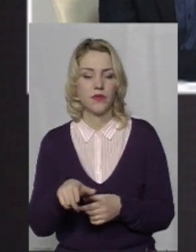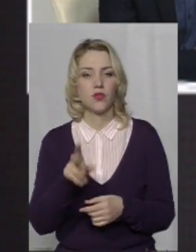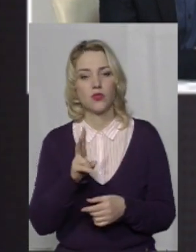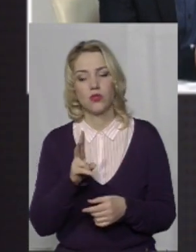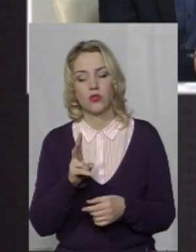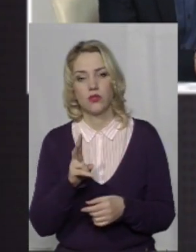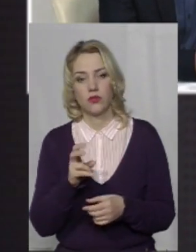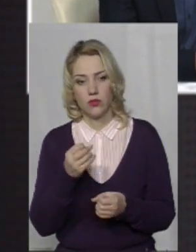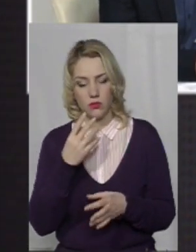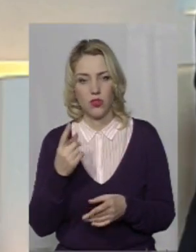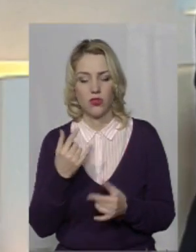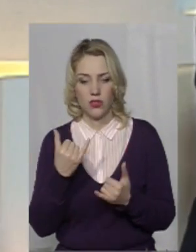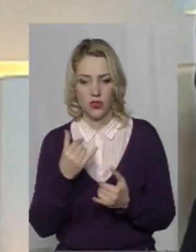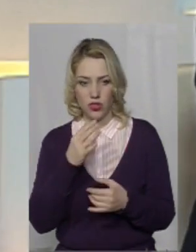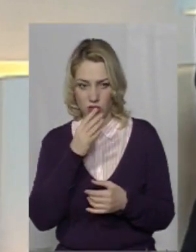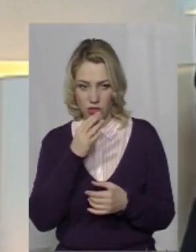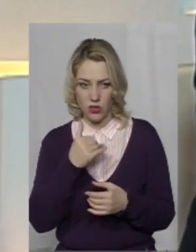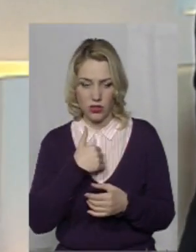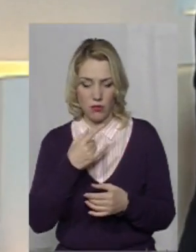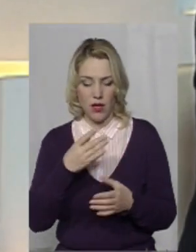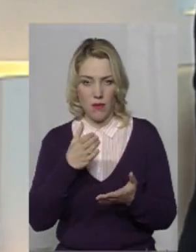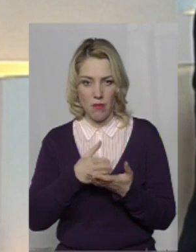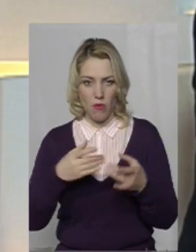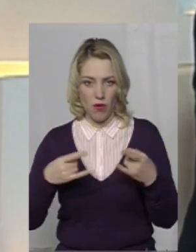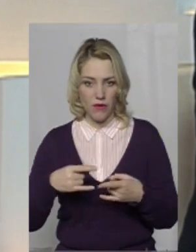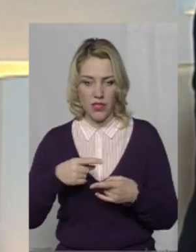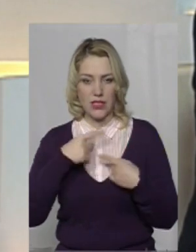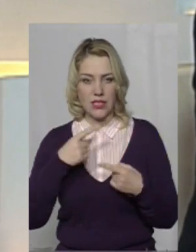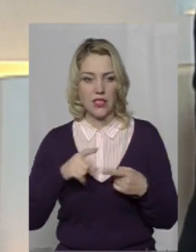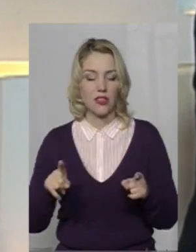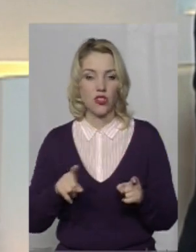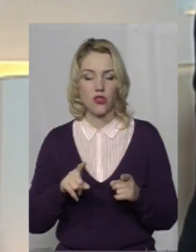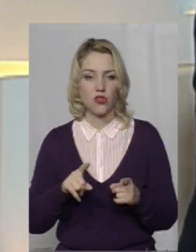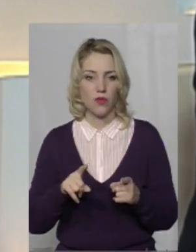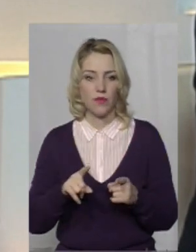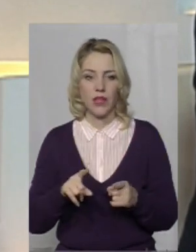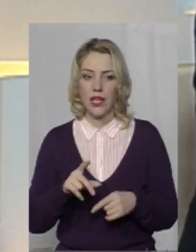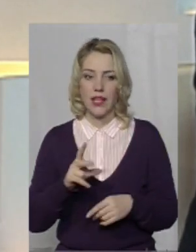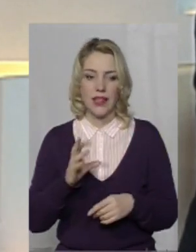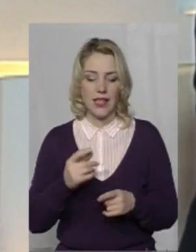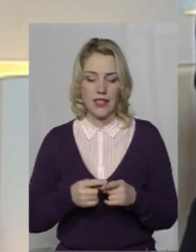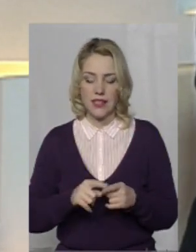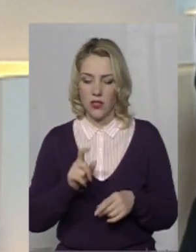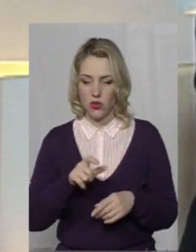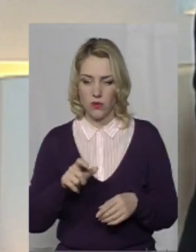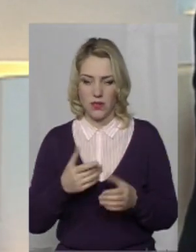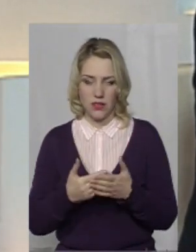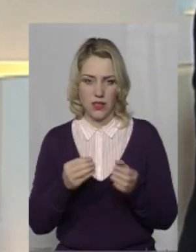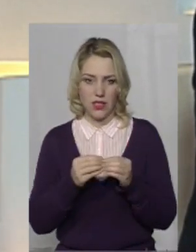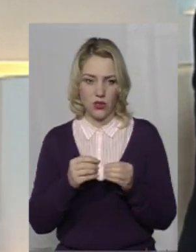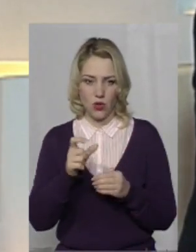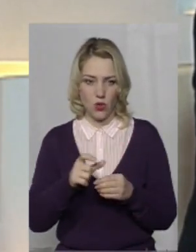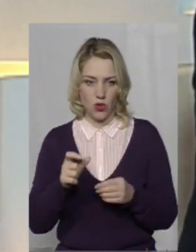дуже добре, що вони в теперішній час, я хотів би в прямому ефірі наголосити, щоб не саме ці особи, а їх близько десяти,